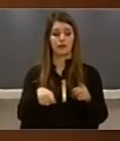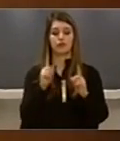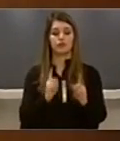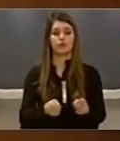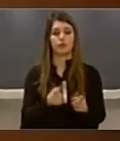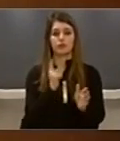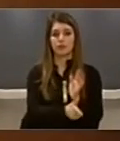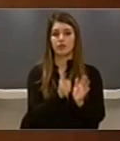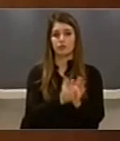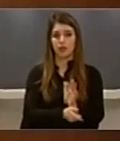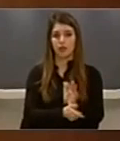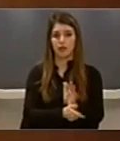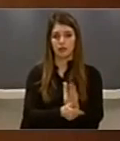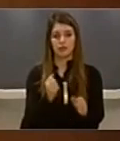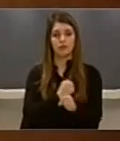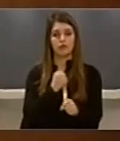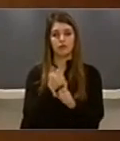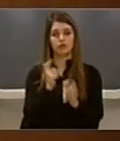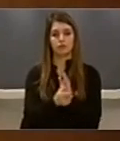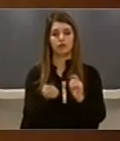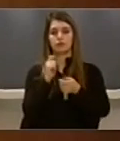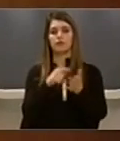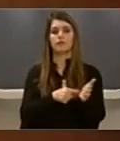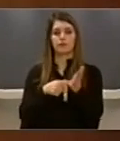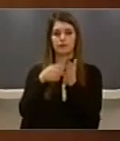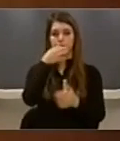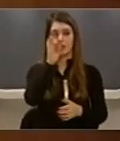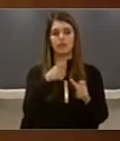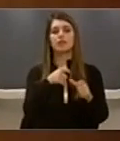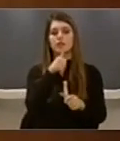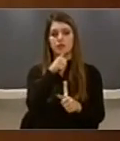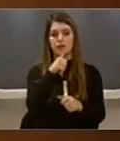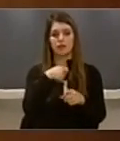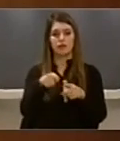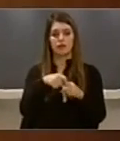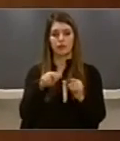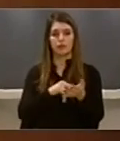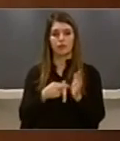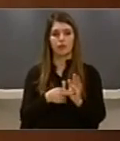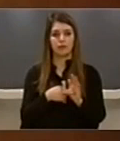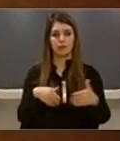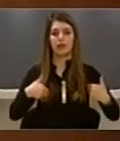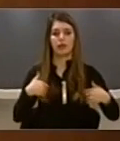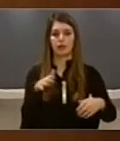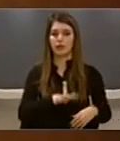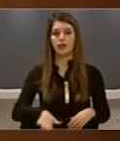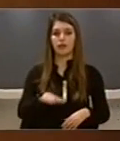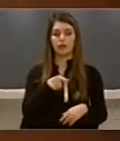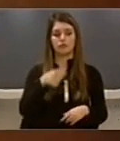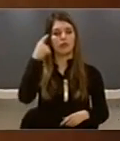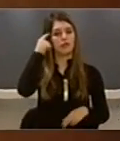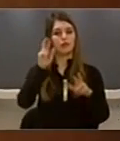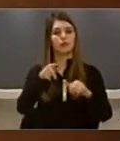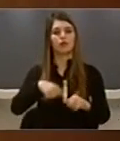këtemi vetës Duke mos pritë të reflektim nga kjo botë e ftaft Si të qasë me problemit të të rinjive tanë Ku si cilin nga ne e dim Se